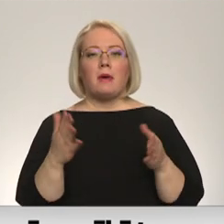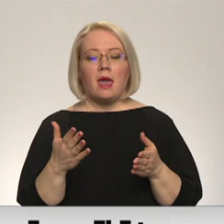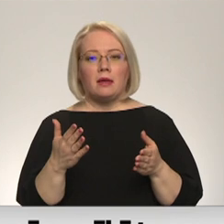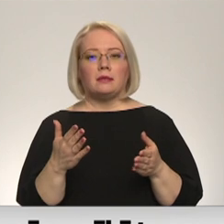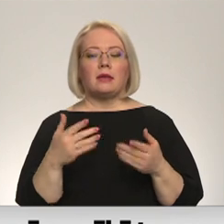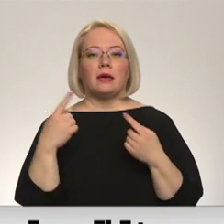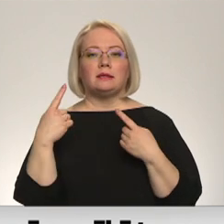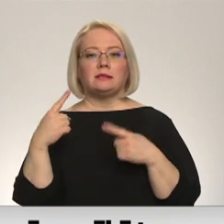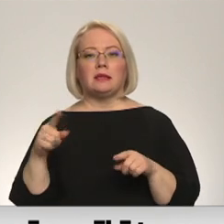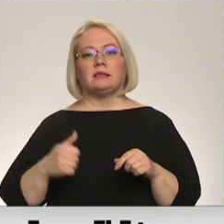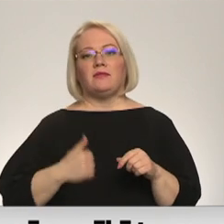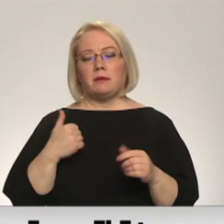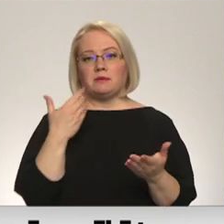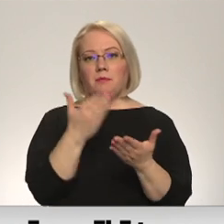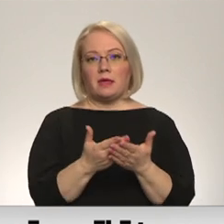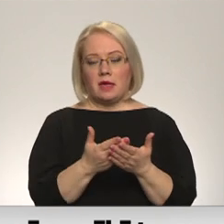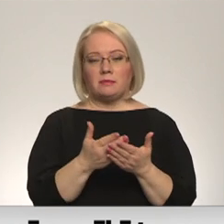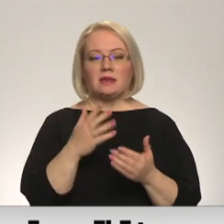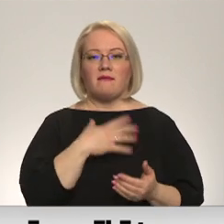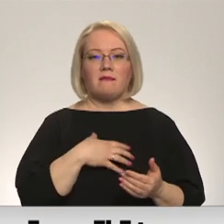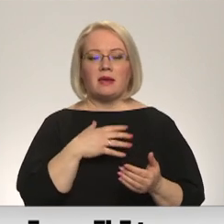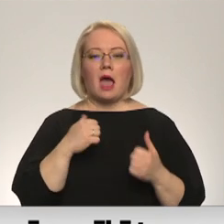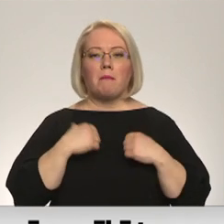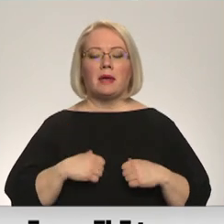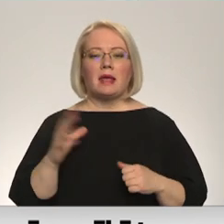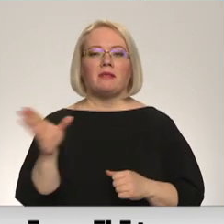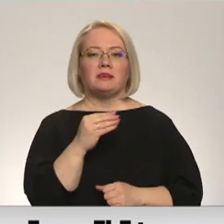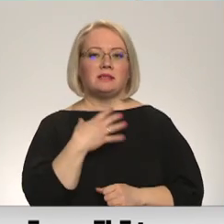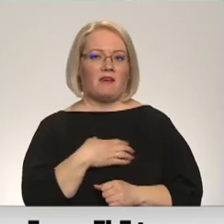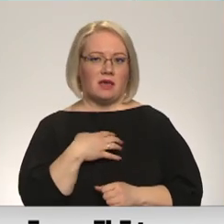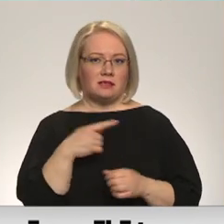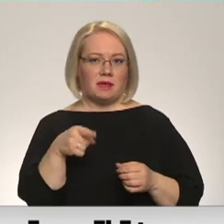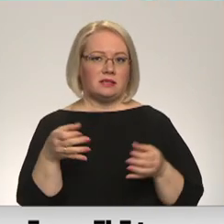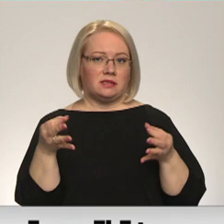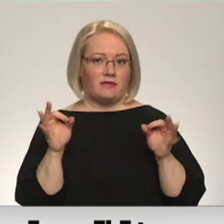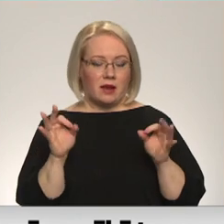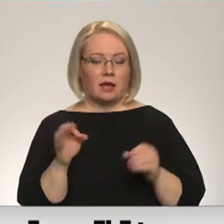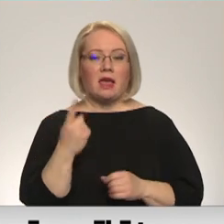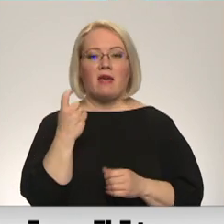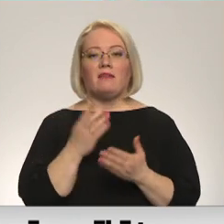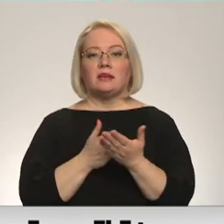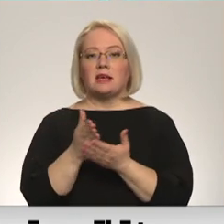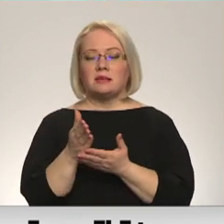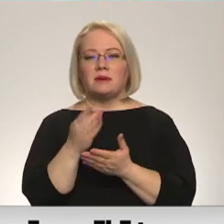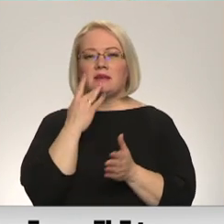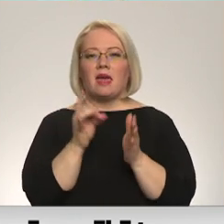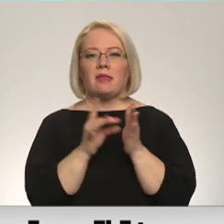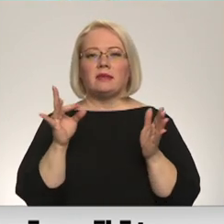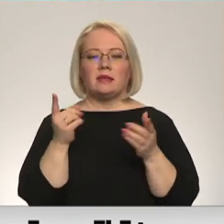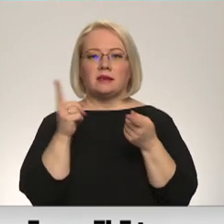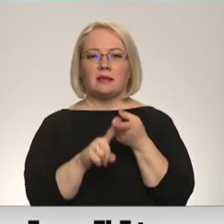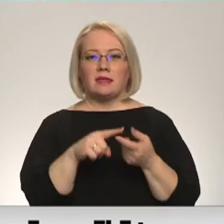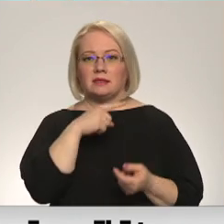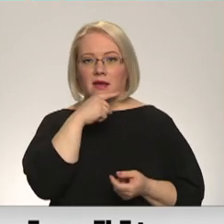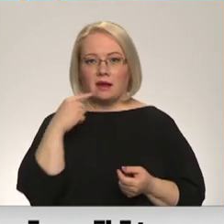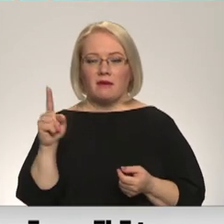LNG piedāvājums ir pieteikoši lapmērēt visas vajadzības. Tas ir galvenais noscīmes. Vēl viens būtisks aspekts Latvijas enerģētikas saitēs ar Krievi ir